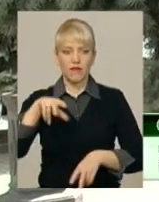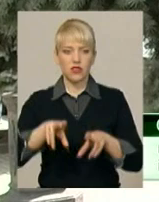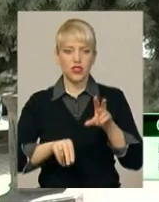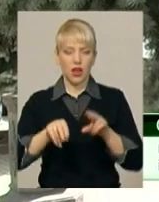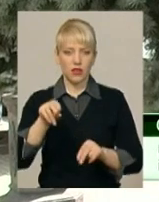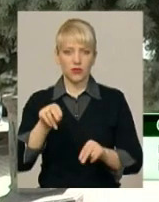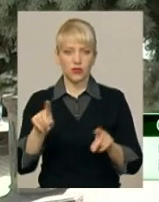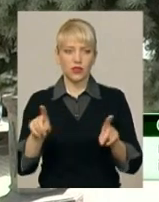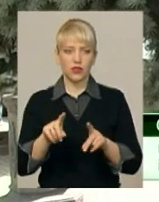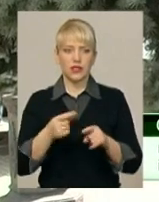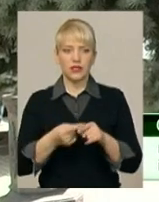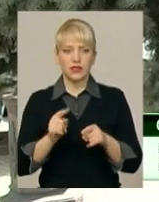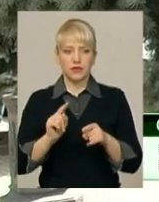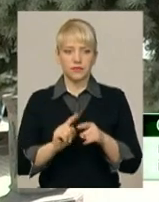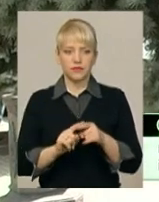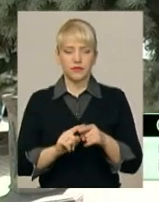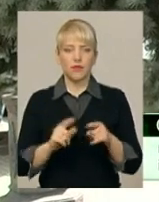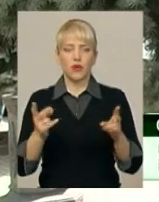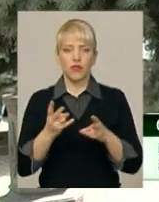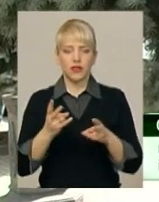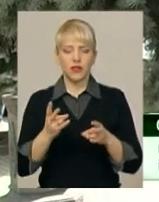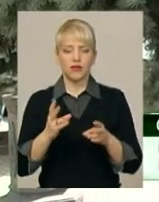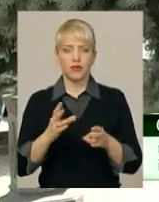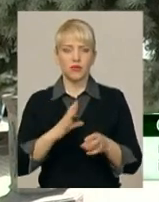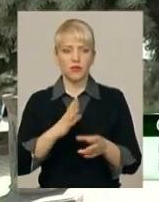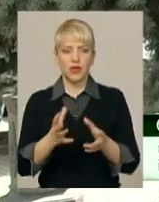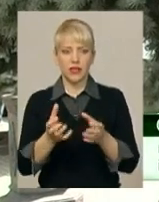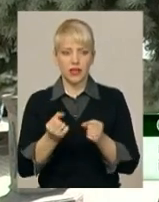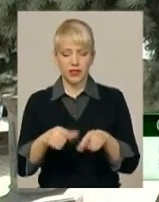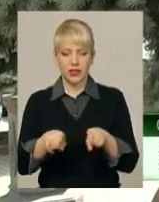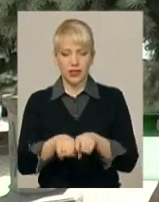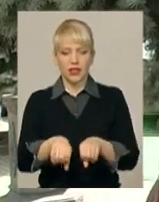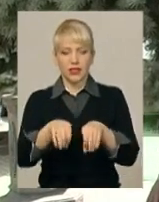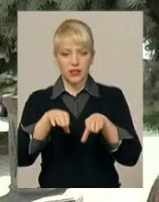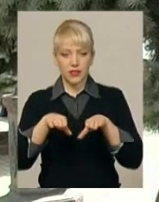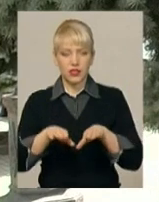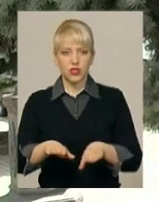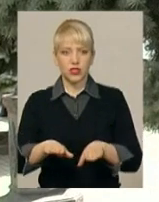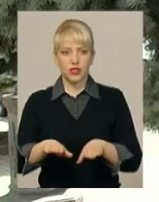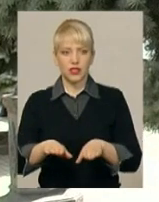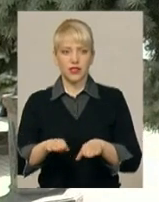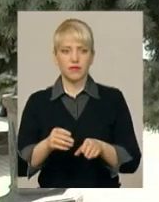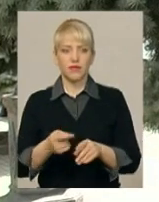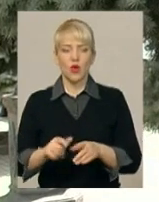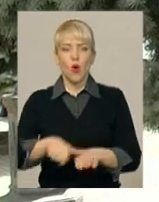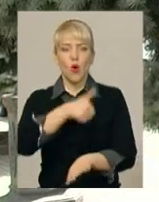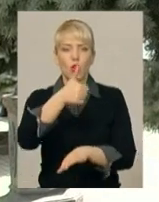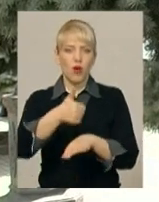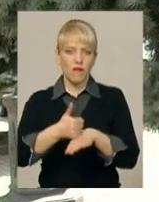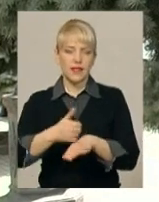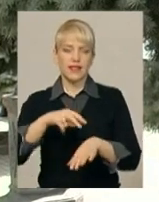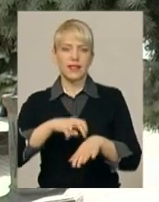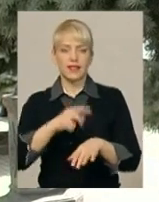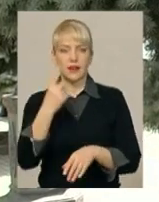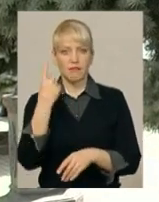це безпосередньо мав прийняти таке рішення, дане рішення, по даній ситуації головний лікар, це